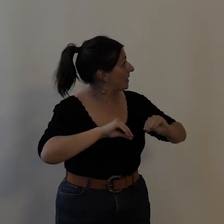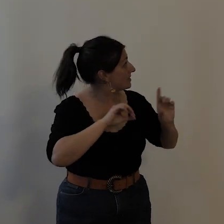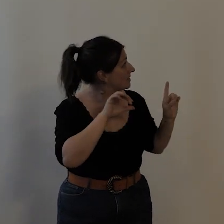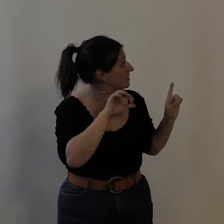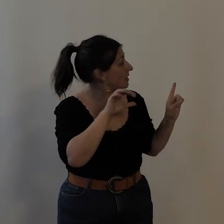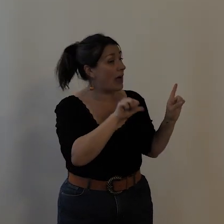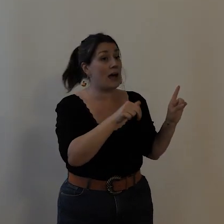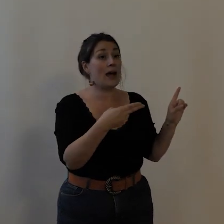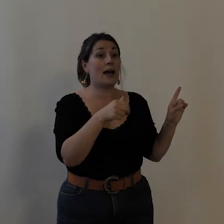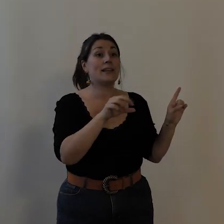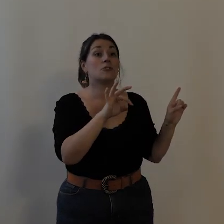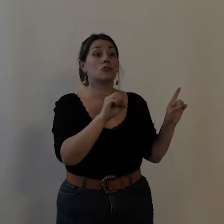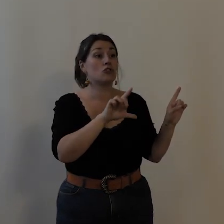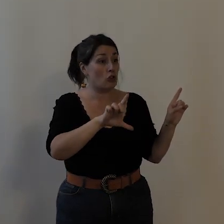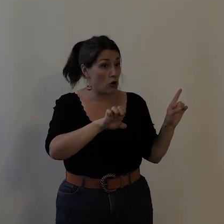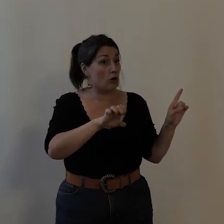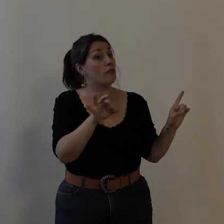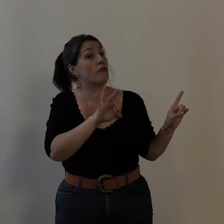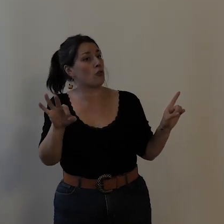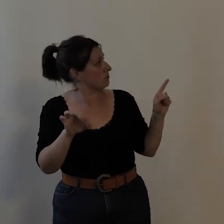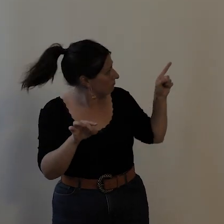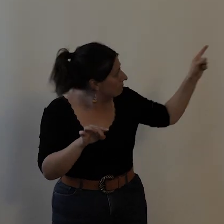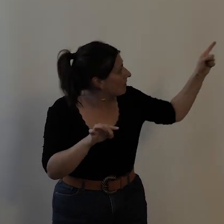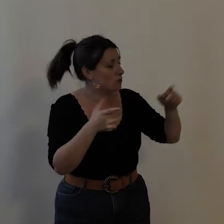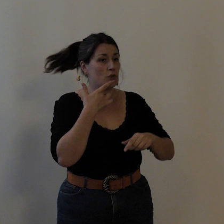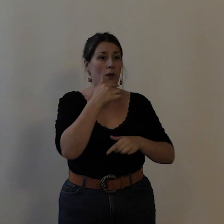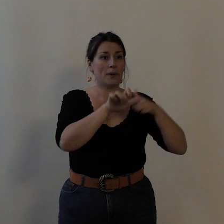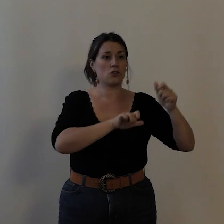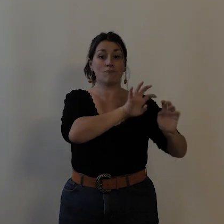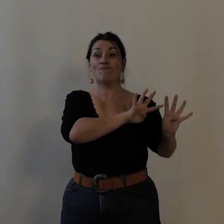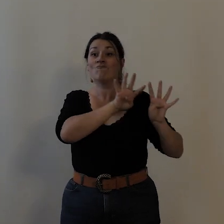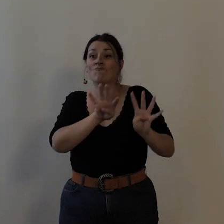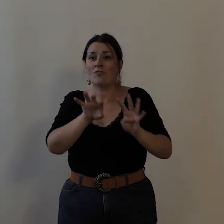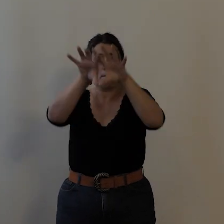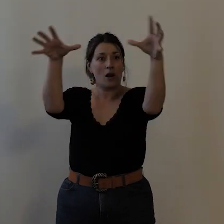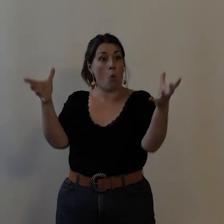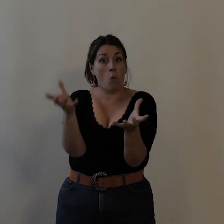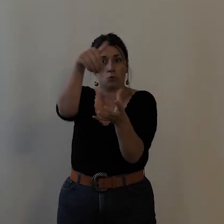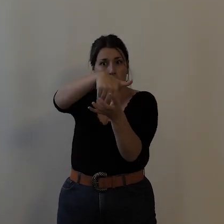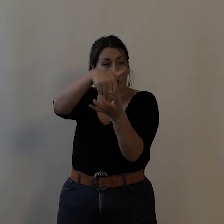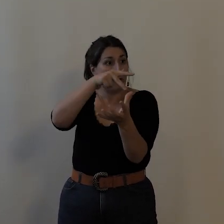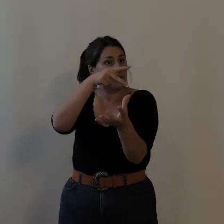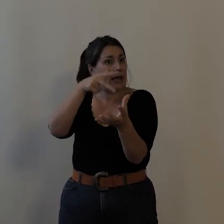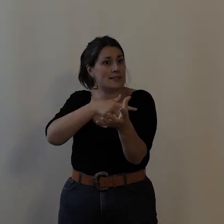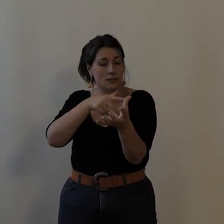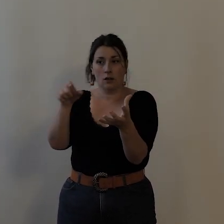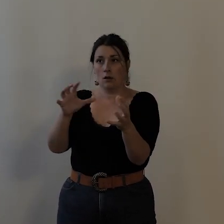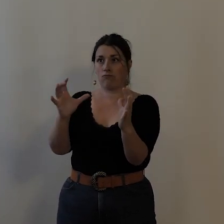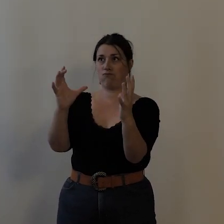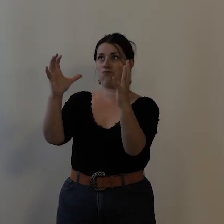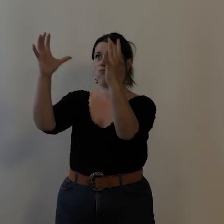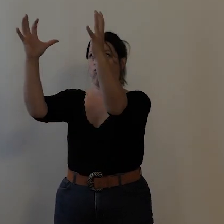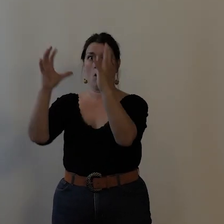Et donc, le public vient participer à l'envol de 1 jusqu'à 5